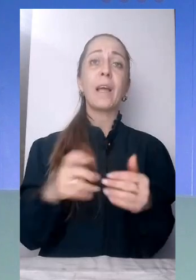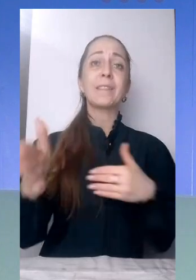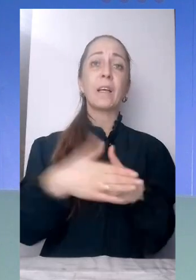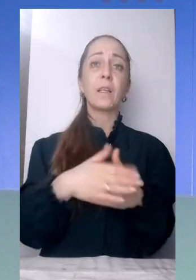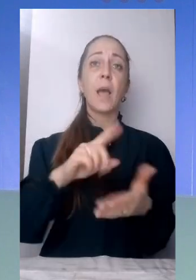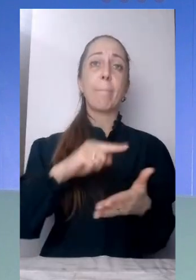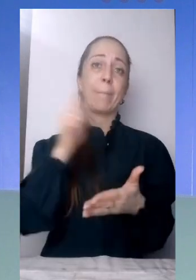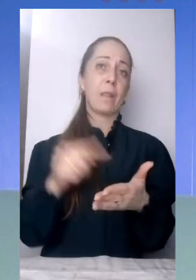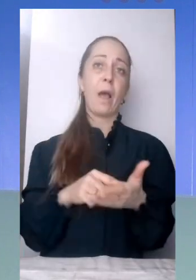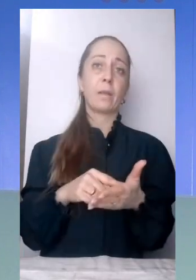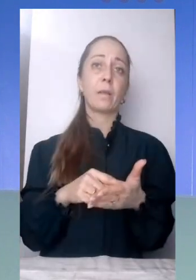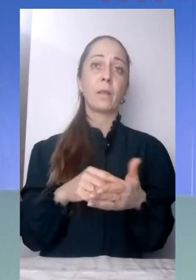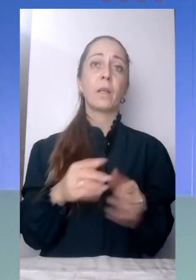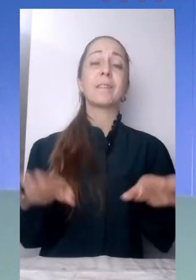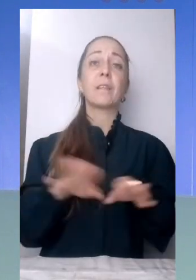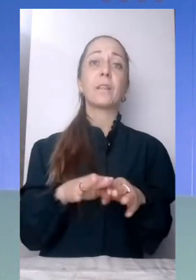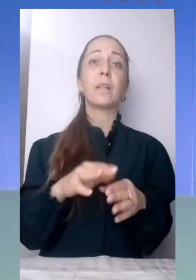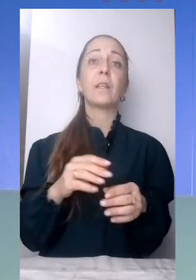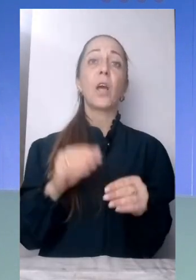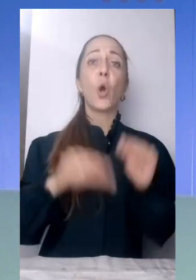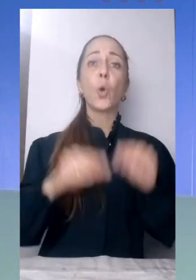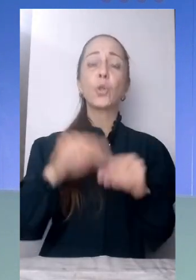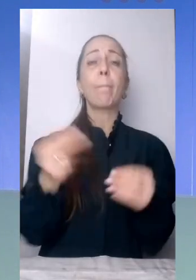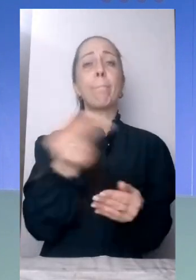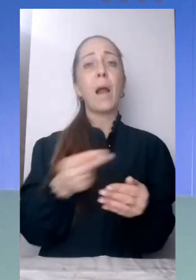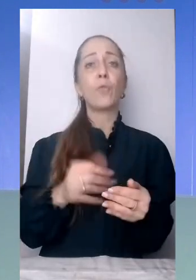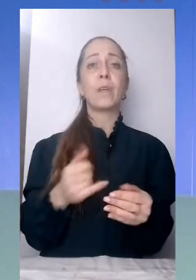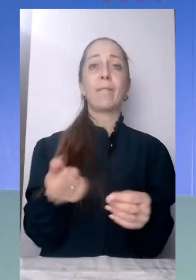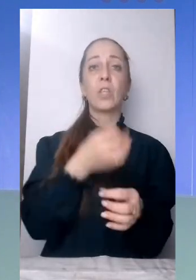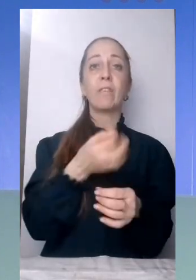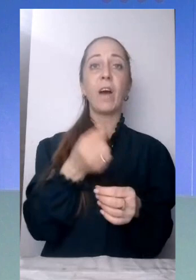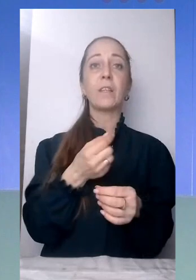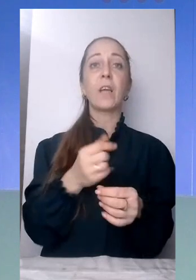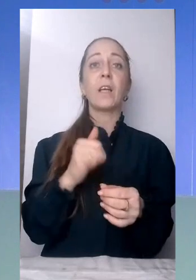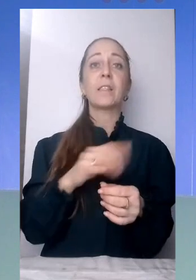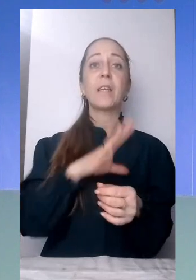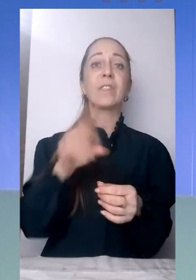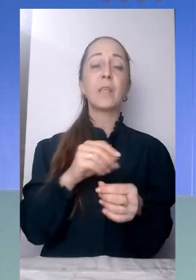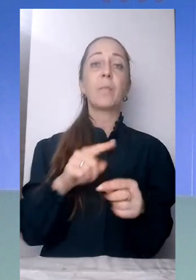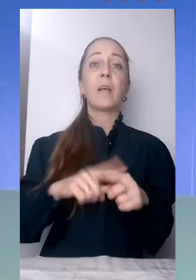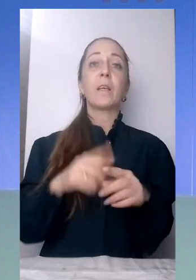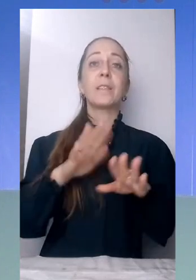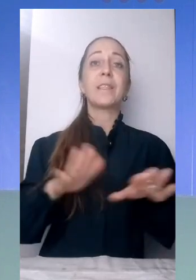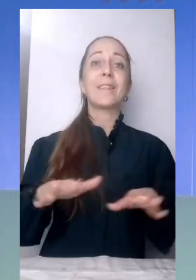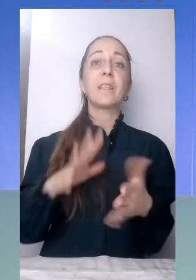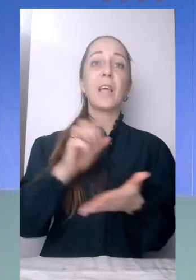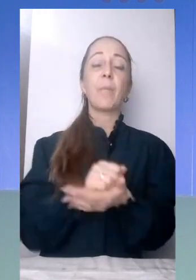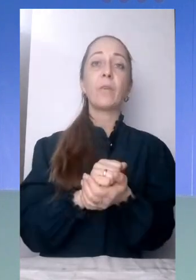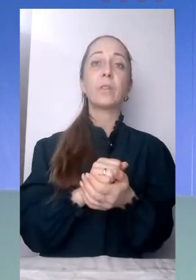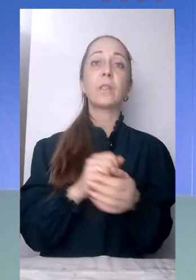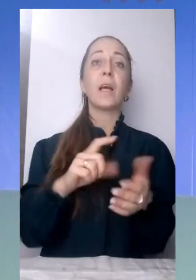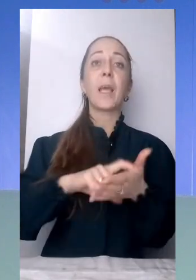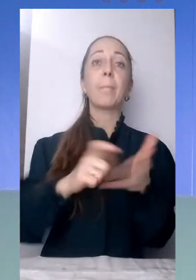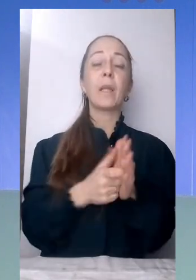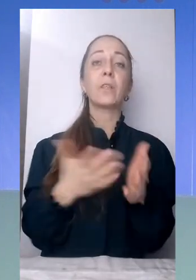Складають конструктори, малюють та вишивають. Цим усім займаються діти в ігровій кімнаті, яку облаштували в одному із гуртожитків Черкас.